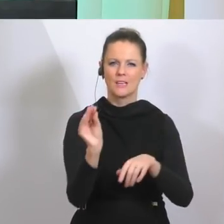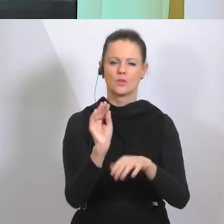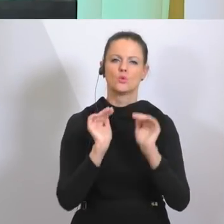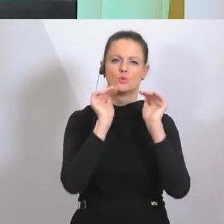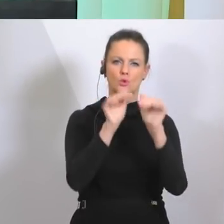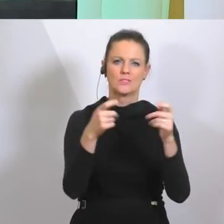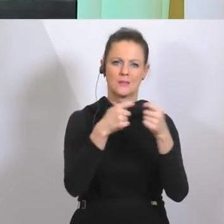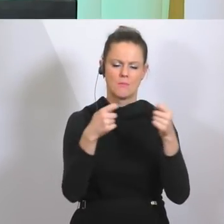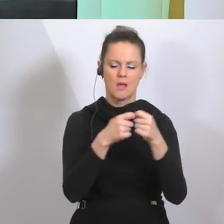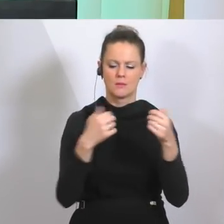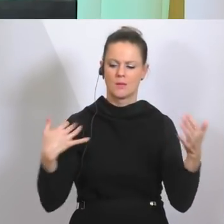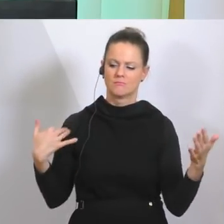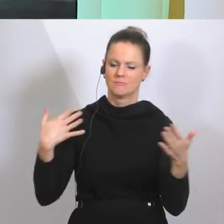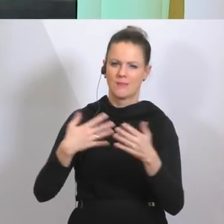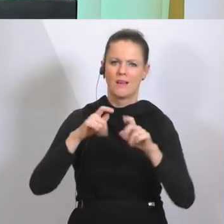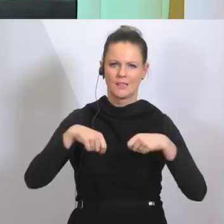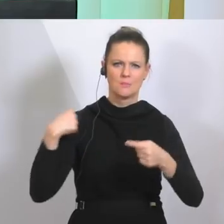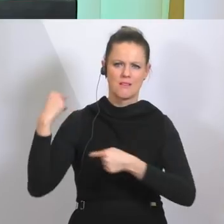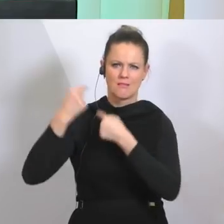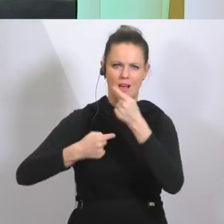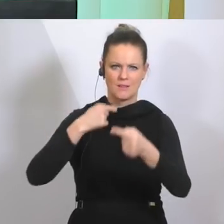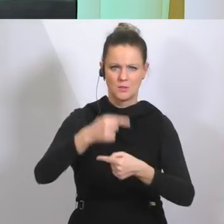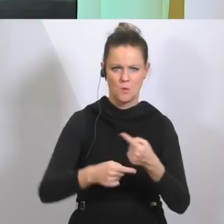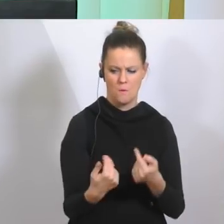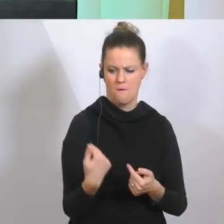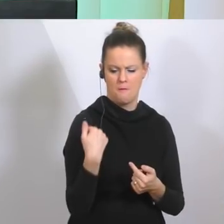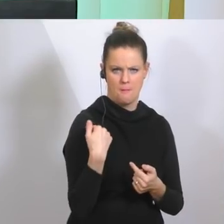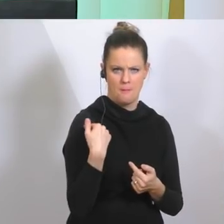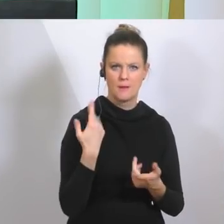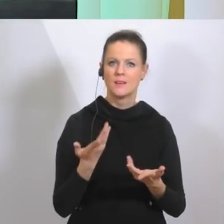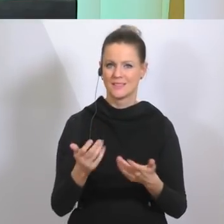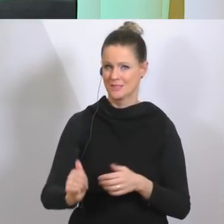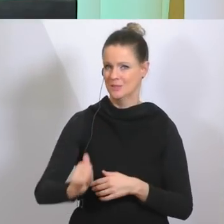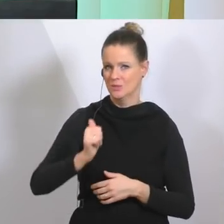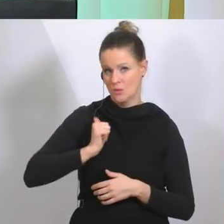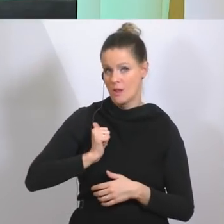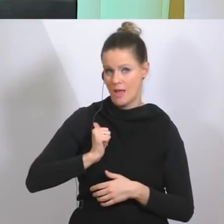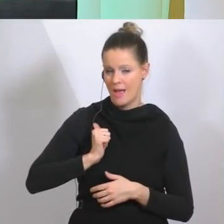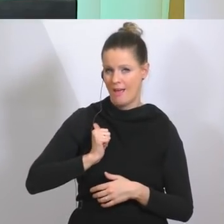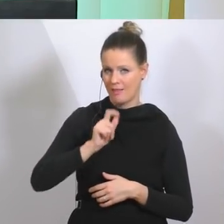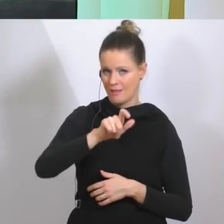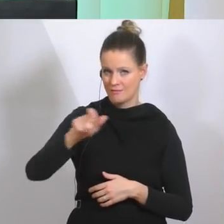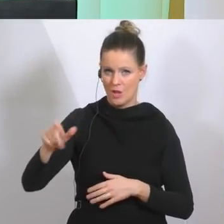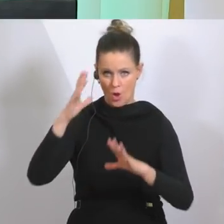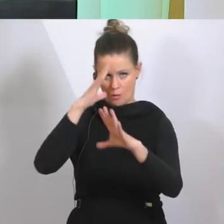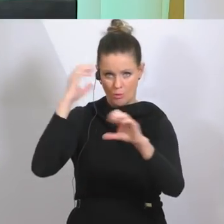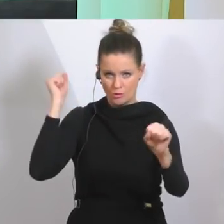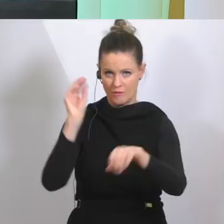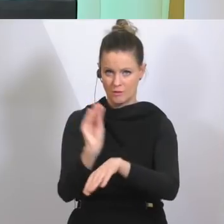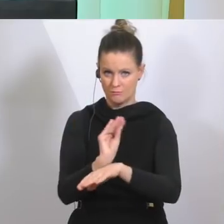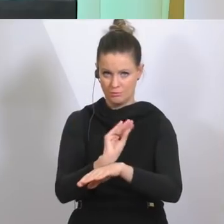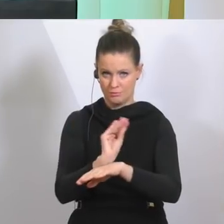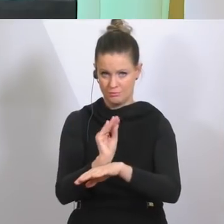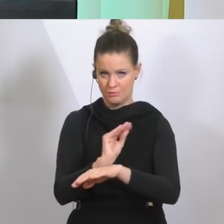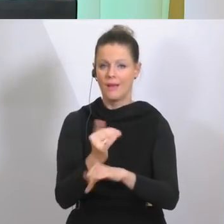es eine Tradition. Sie wissen, noch vor nicht allzu langer Zeit haben Soldatinnen und Soldaten Botschaften bewacht. Das